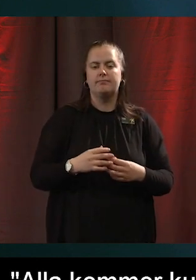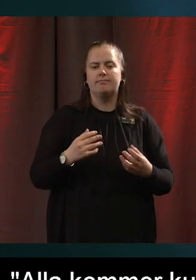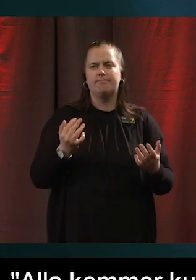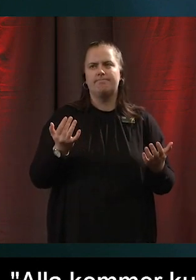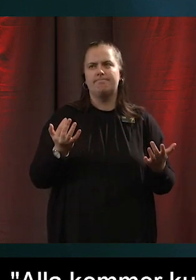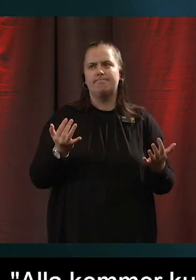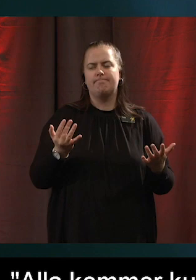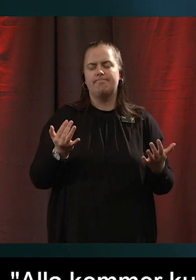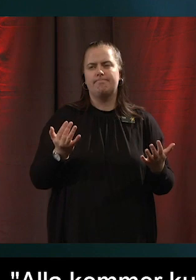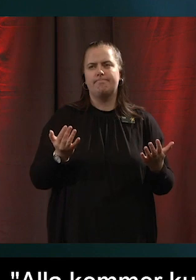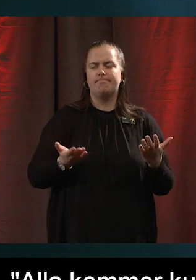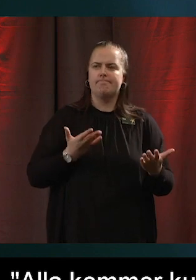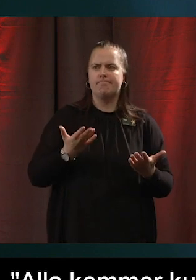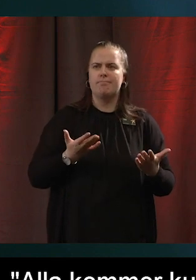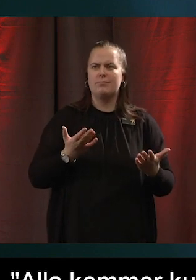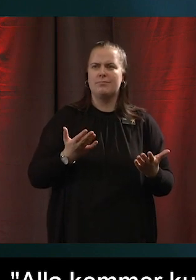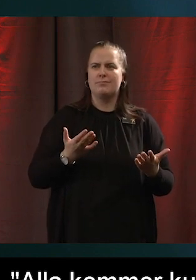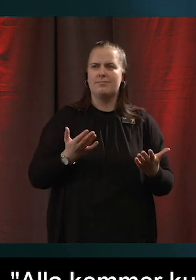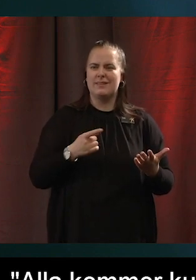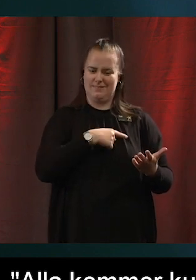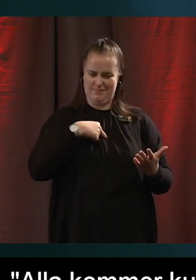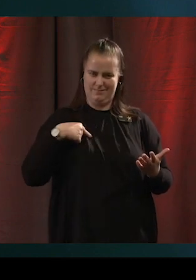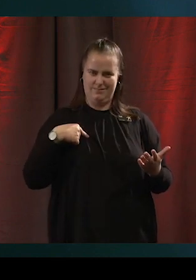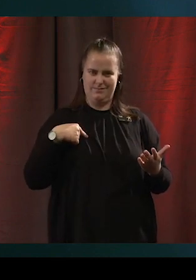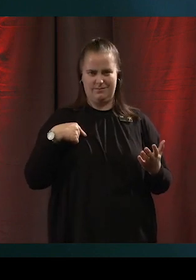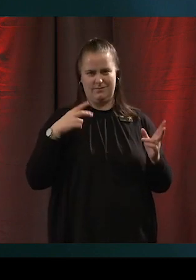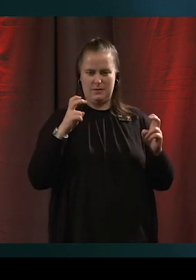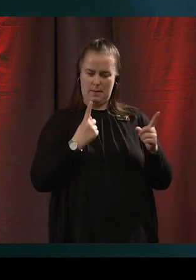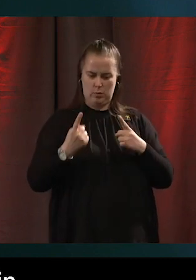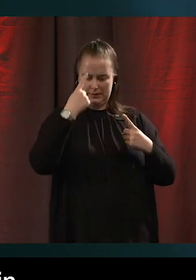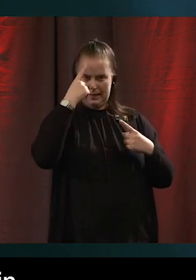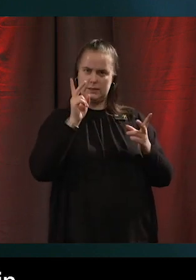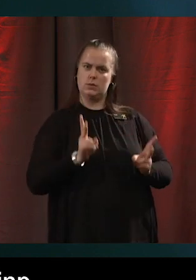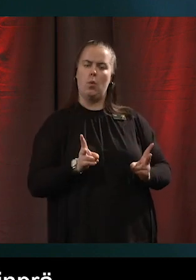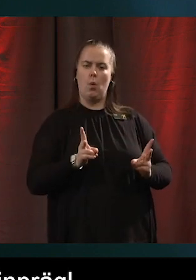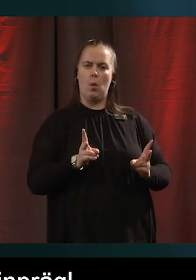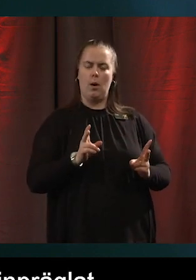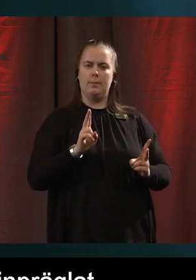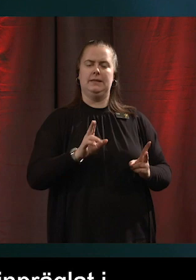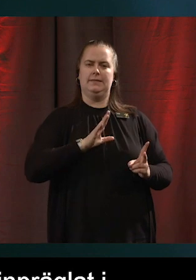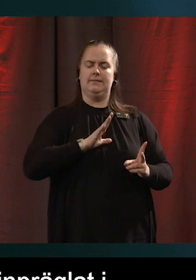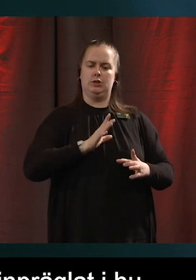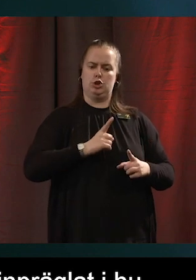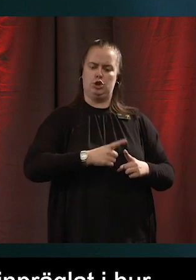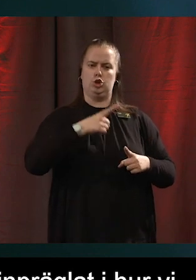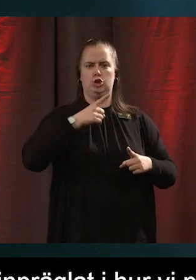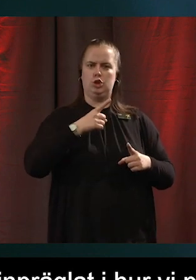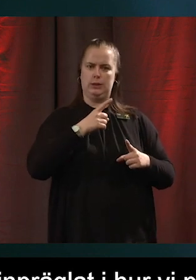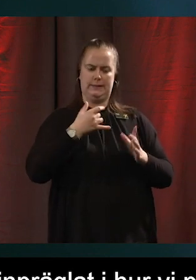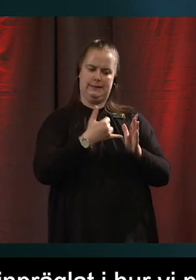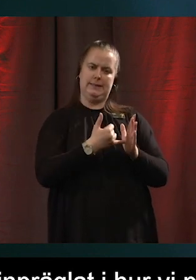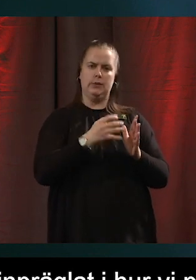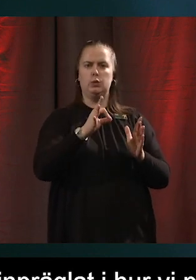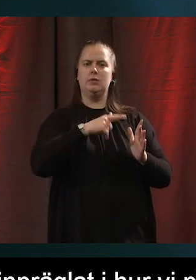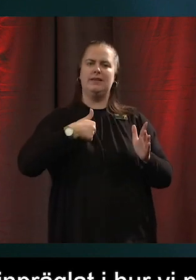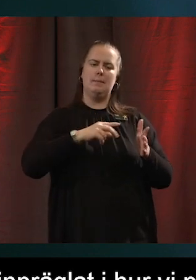att vi tänker så, det är väldigt impräglat i hur vi planerar och utformar saker i vårt samhälle. Att